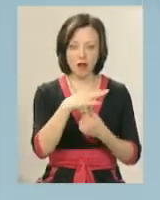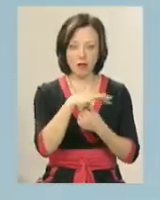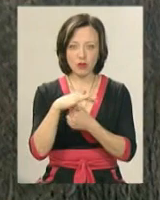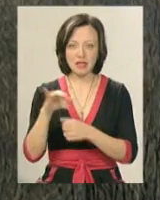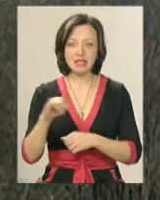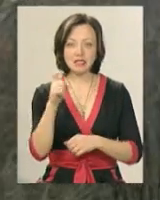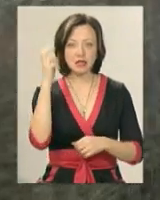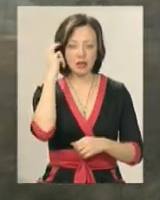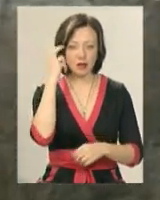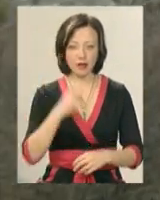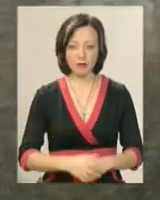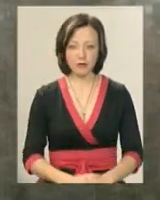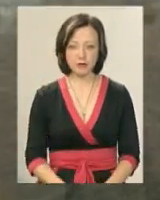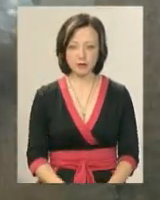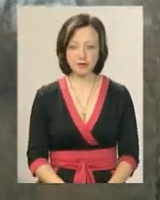з Києва.